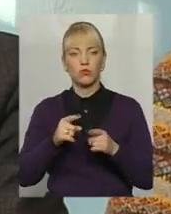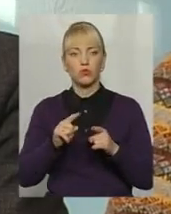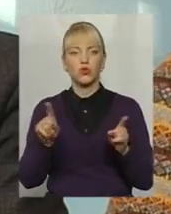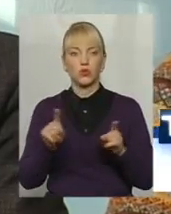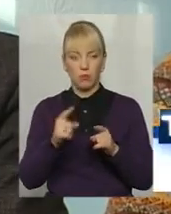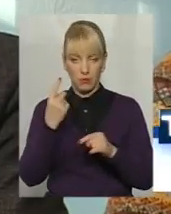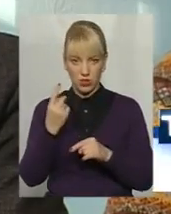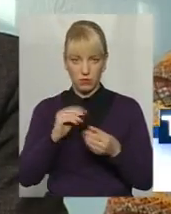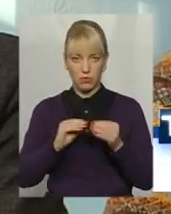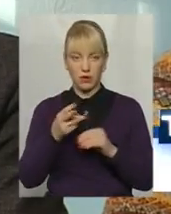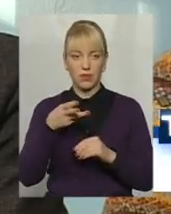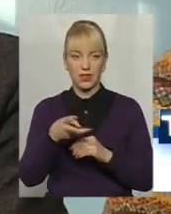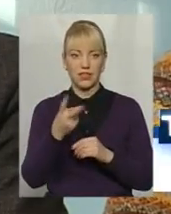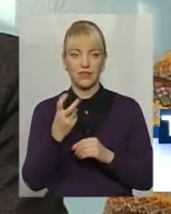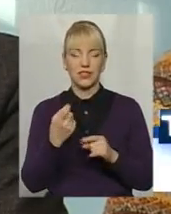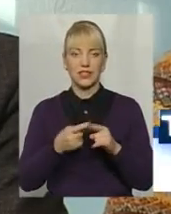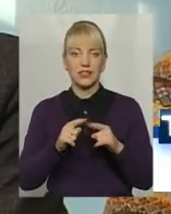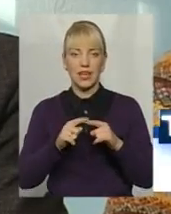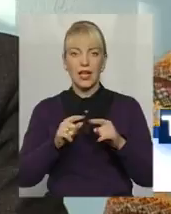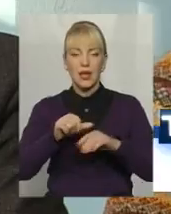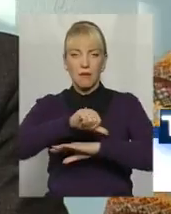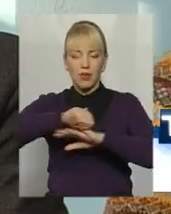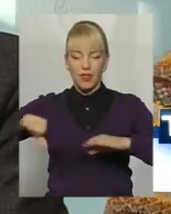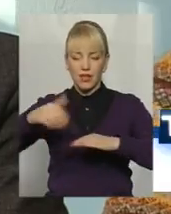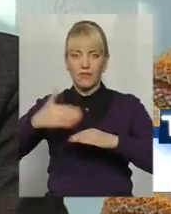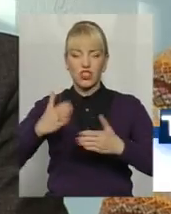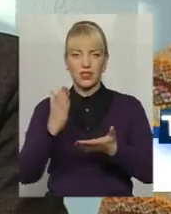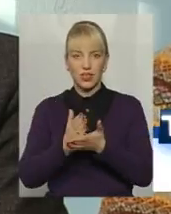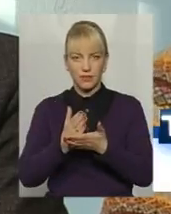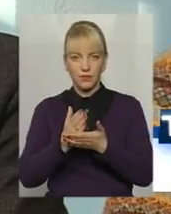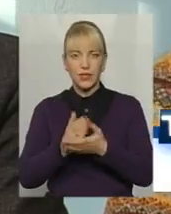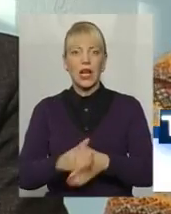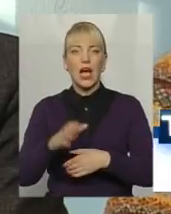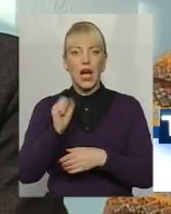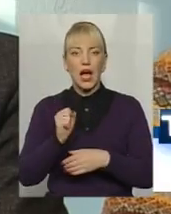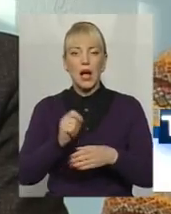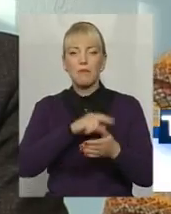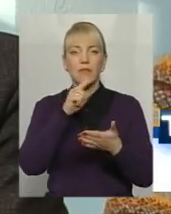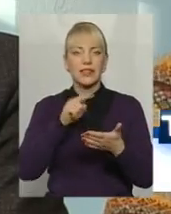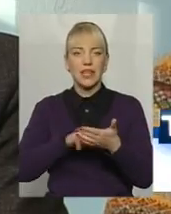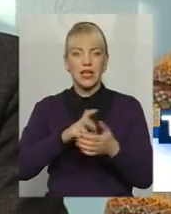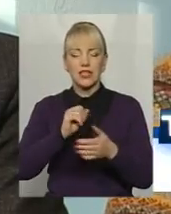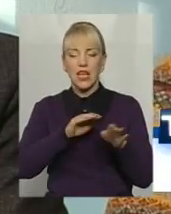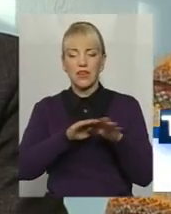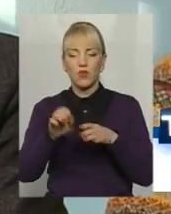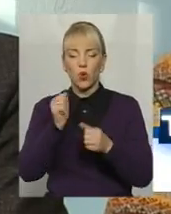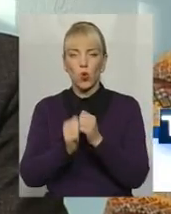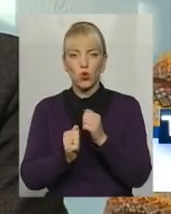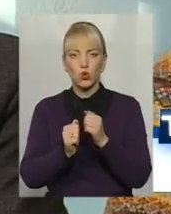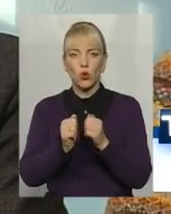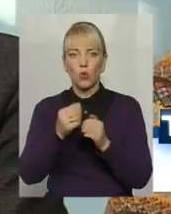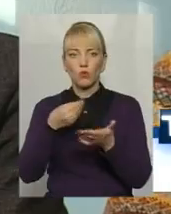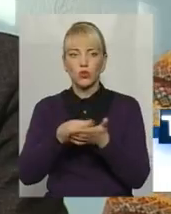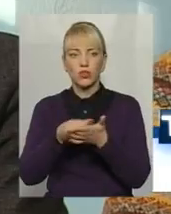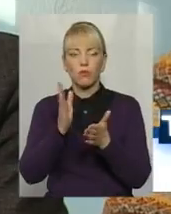перша – 3200, ця планка вже фактично є, уявна. Питання на рівні кожного бюджету буде вирішуватися